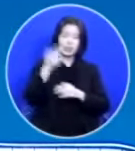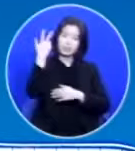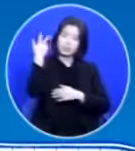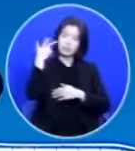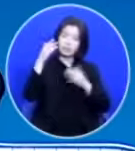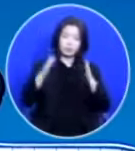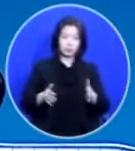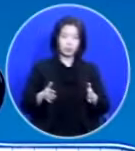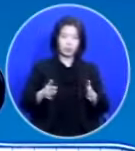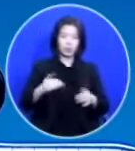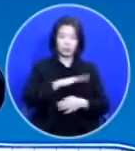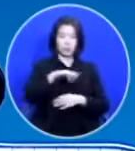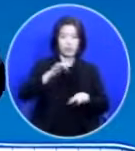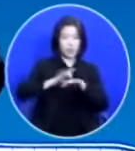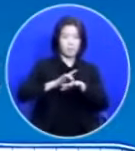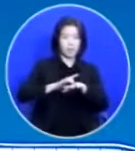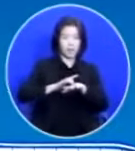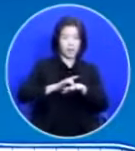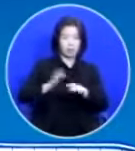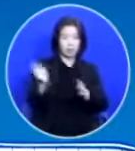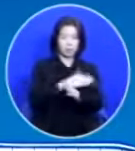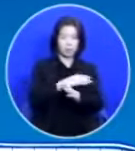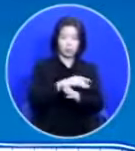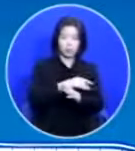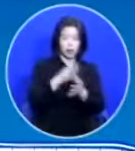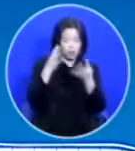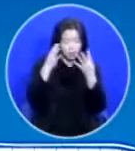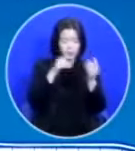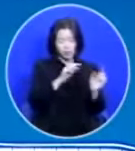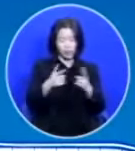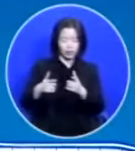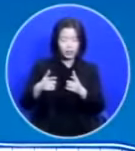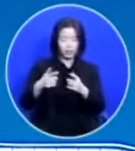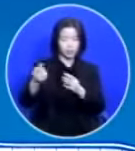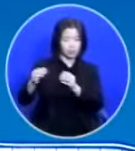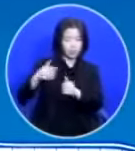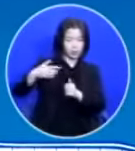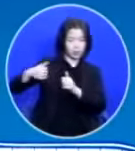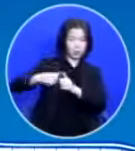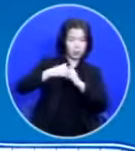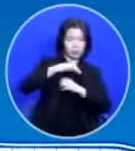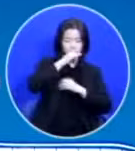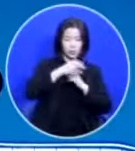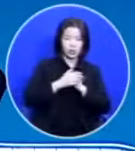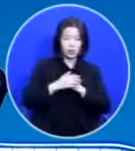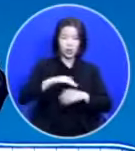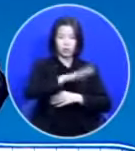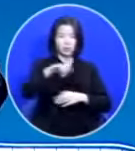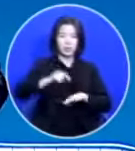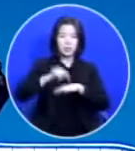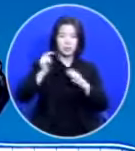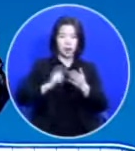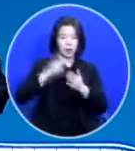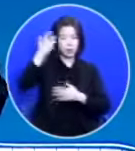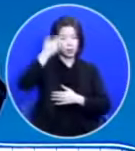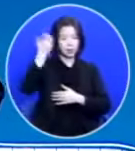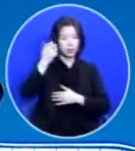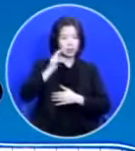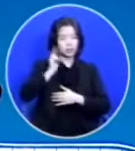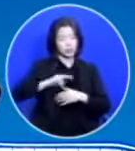동안 우리는 마귀로부터 이런저런 공격을 많이 받았어요 그래서 우리의 마음이나 영이 힘이